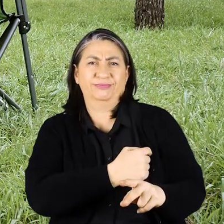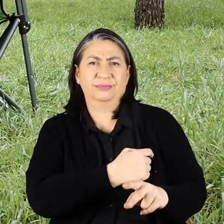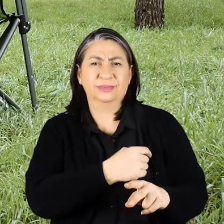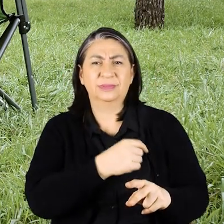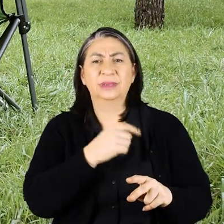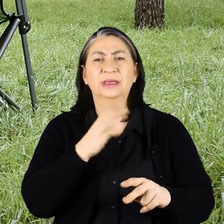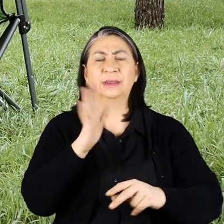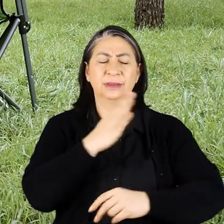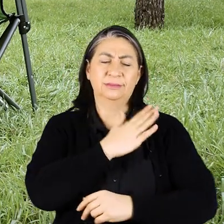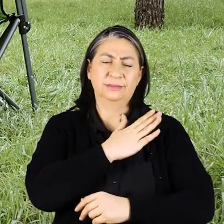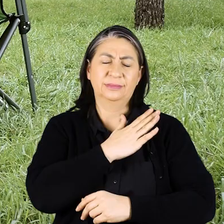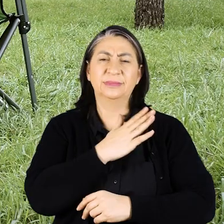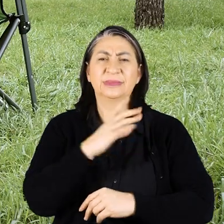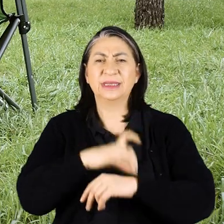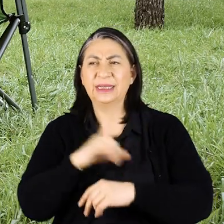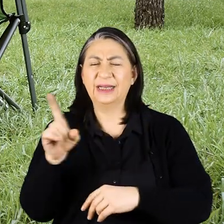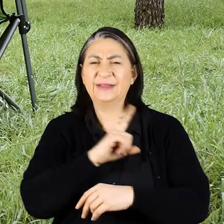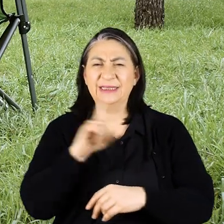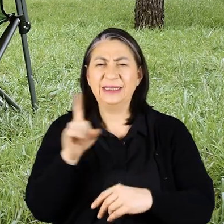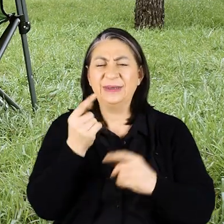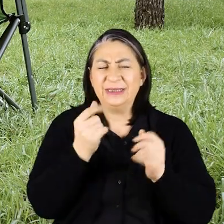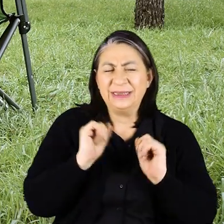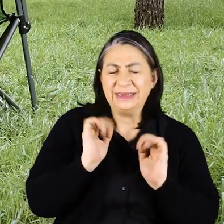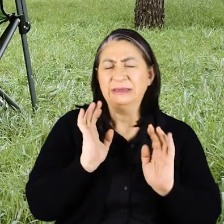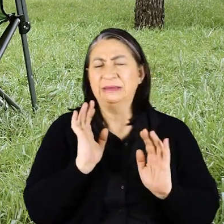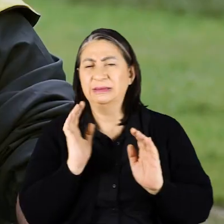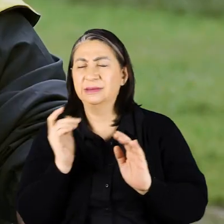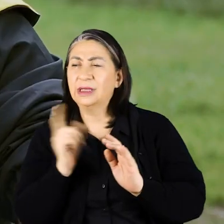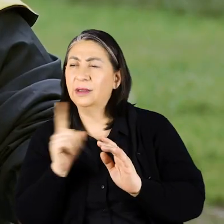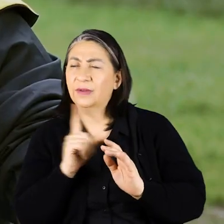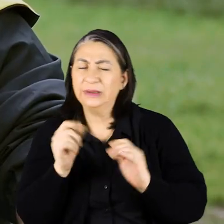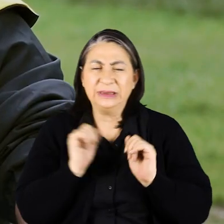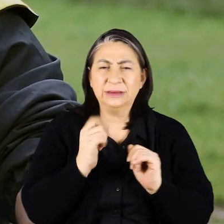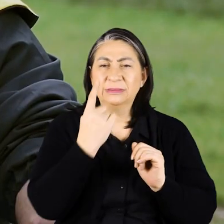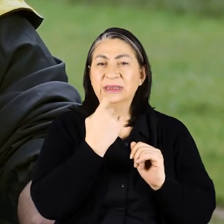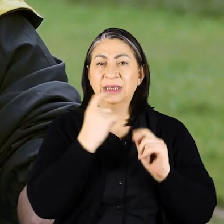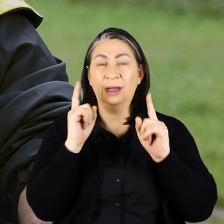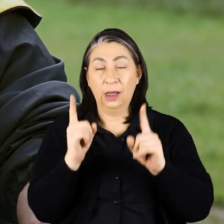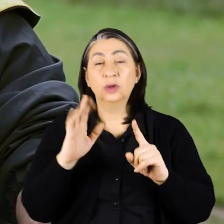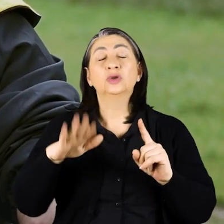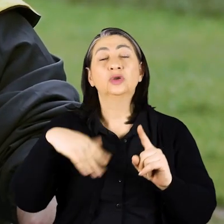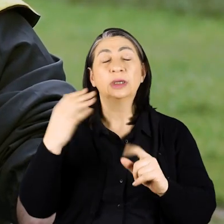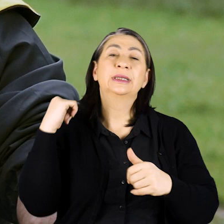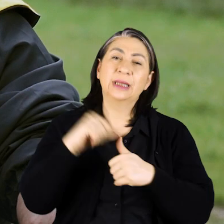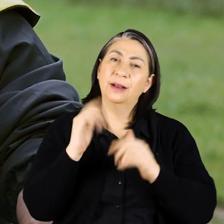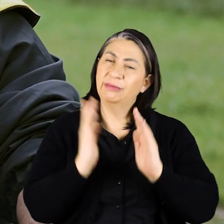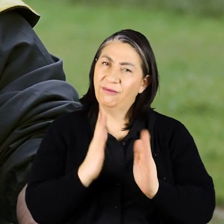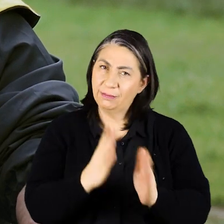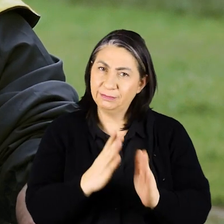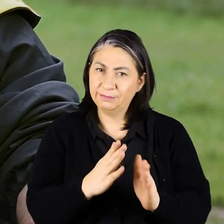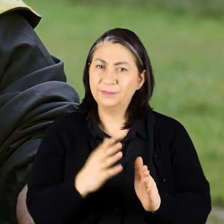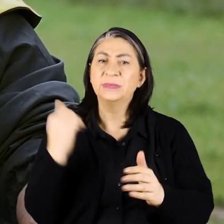sabit İşte sade tedavi Çok az böyle bir antrenmanlı bir sürecim oldu Bir seneye yakın Ondan sonra tekrar devam ettik